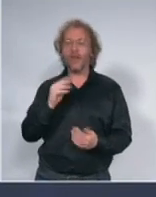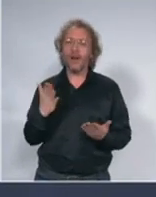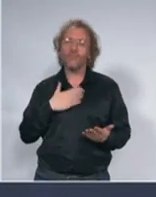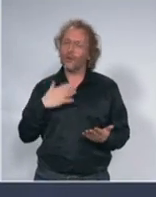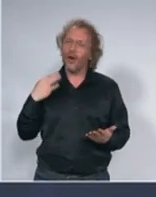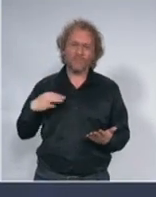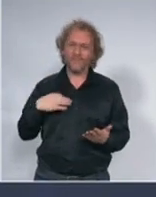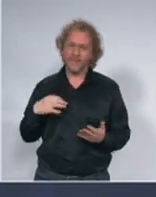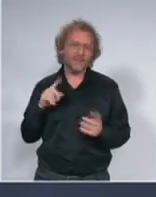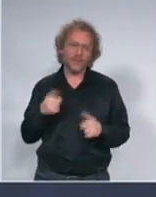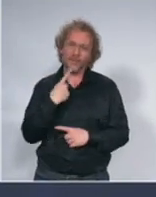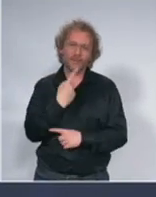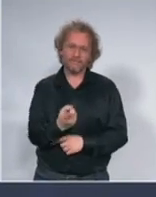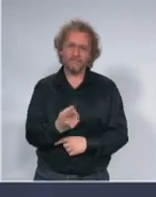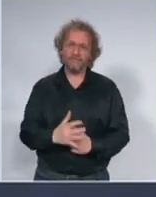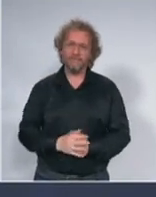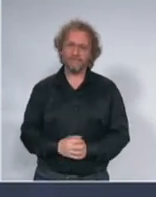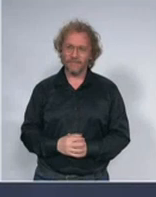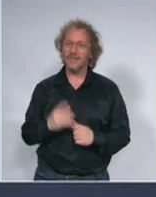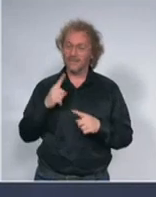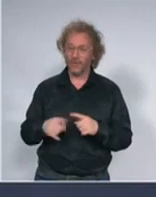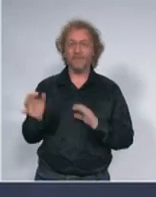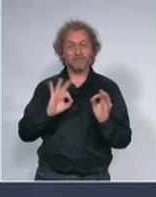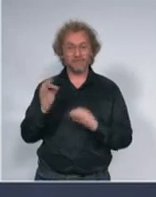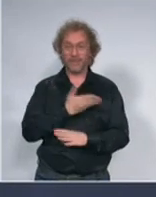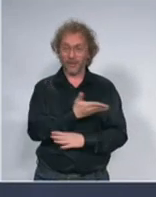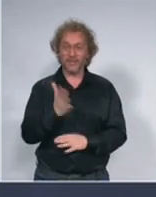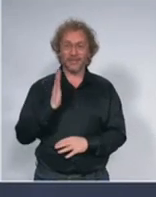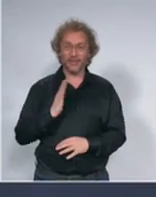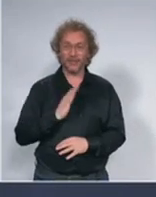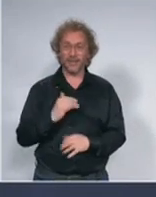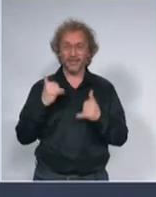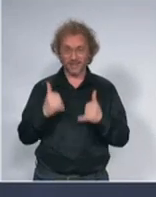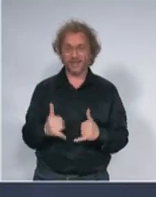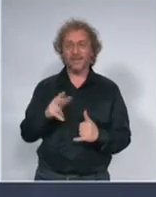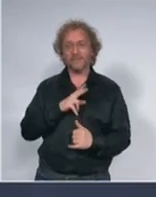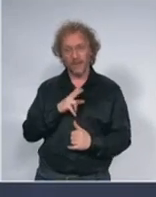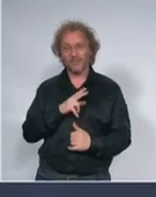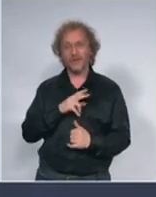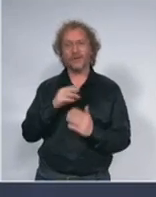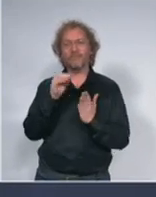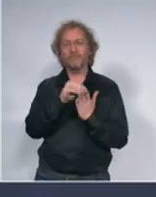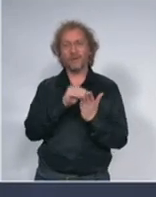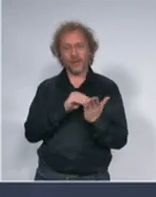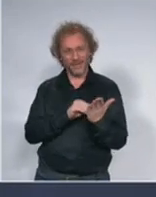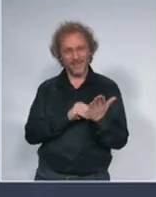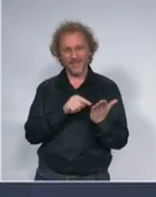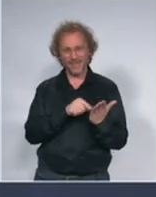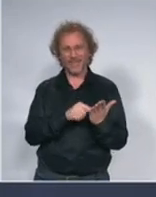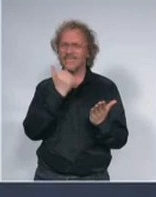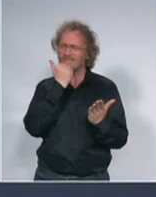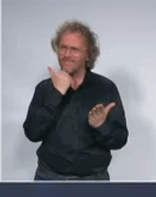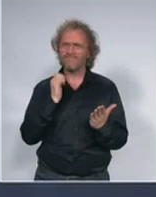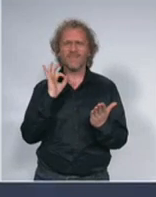kažem, zbog bezbednosti naših građana, mi u ovom trenutku imamo zaista konkretne podatke da se u